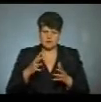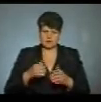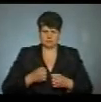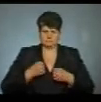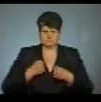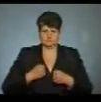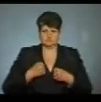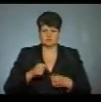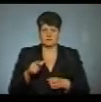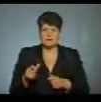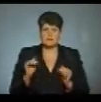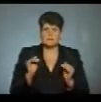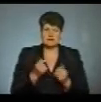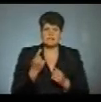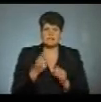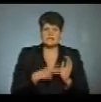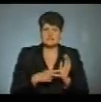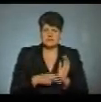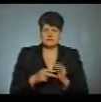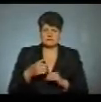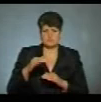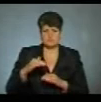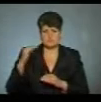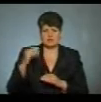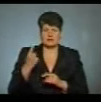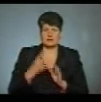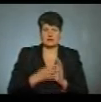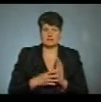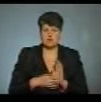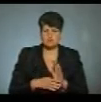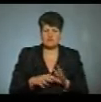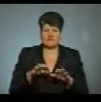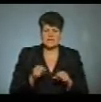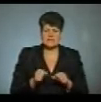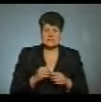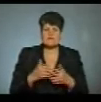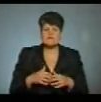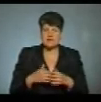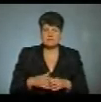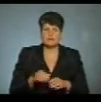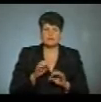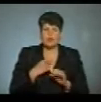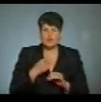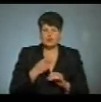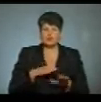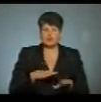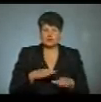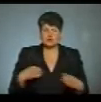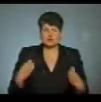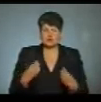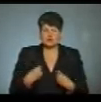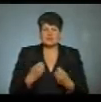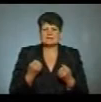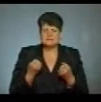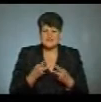кремезних людей. Менші метри сімдесят, більші – метри дев'яності». Власник фабрики Ігор Лагіш розповів, що шиють костюми зі